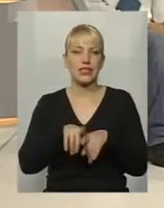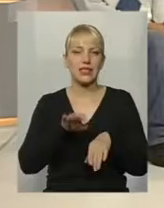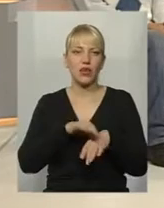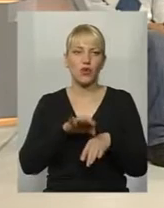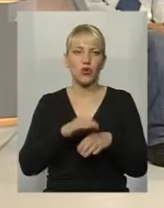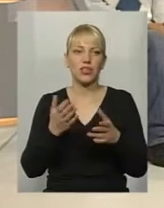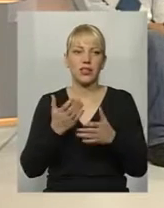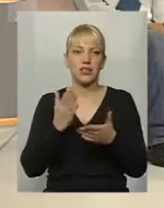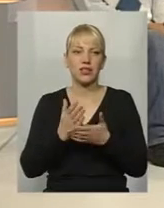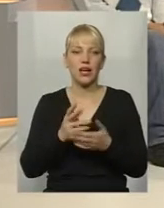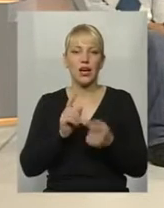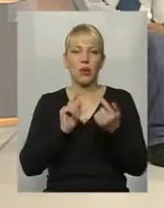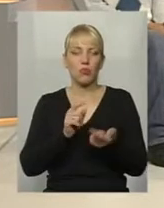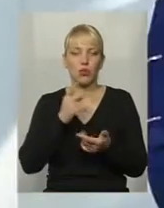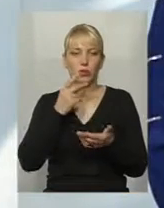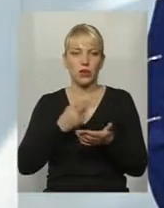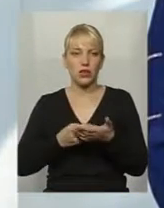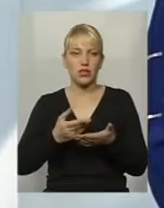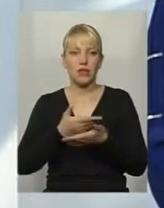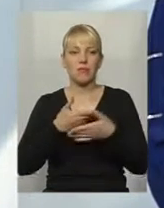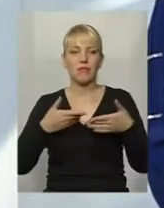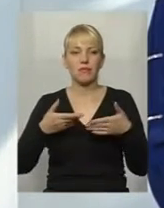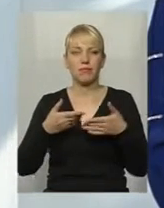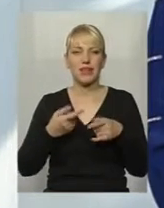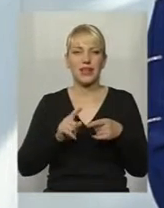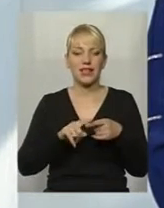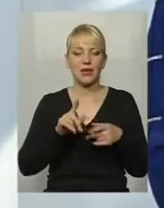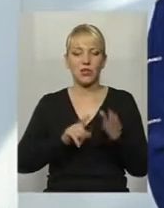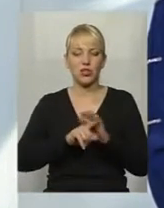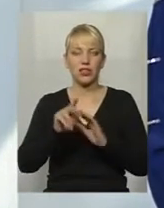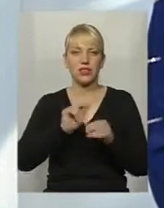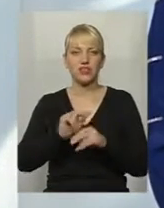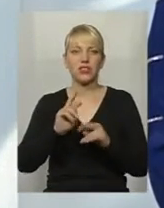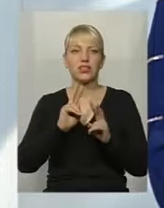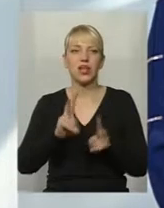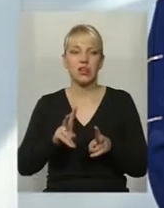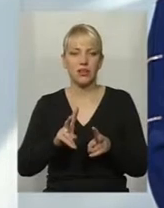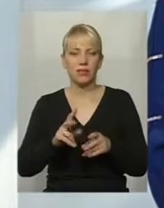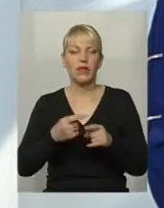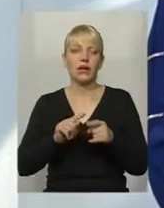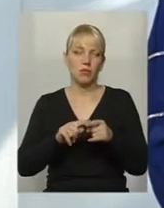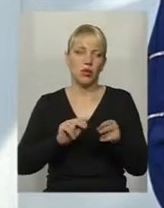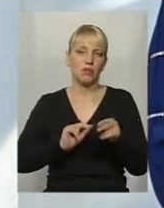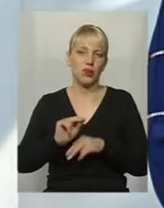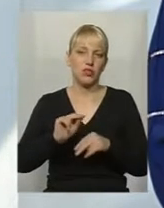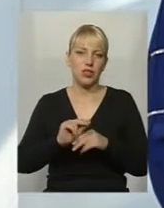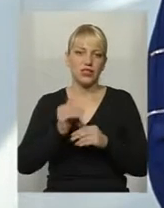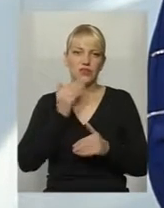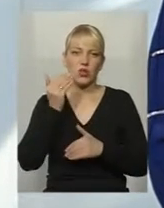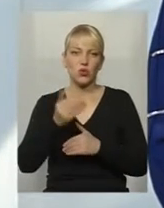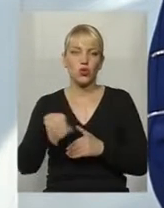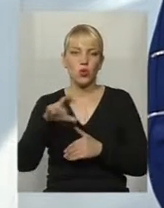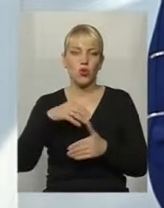є протипоказано. І ми її стали навчати, яким чином ми стали її навчати? Ми стали навчати, звернувшись до